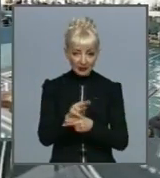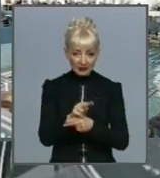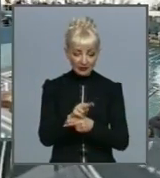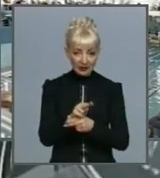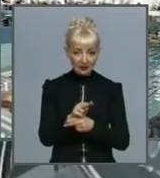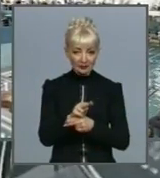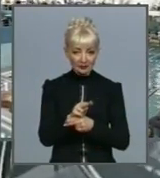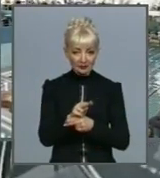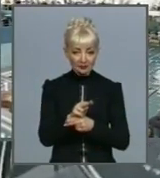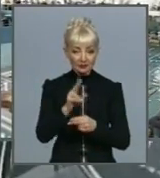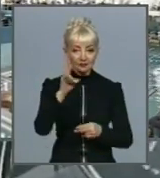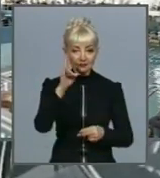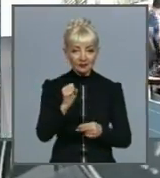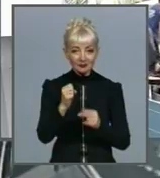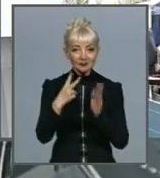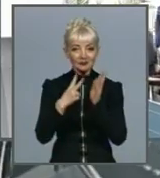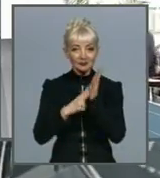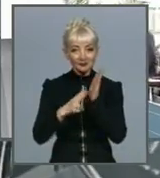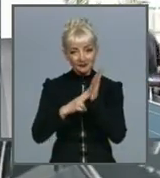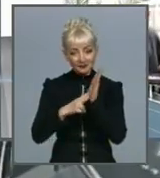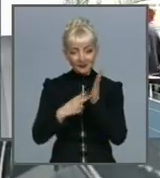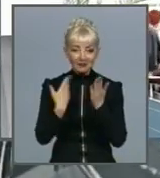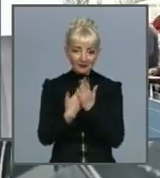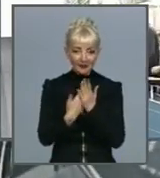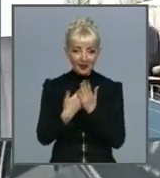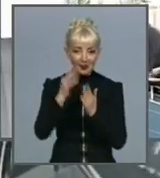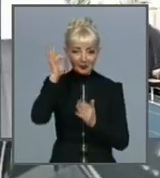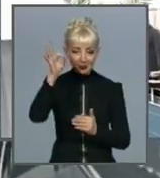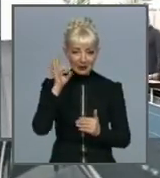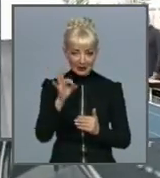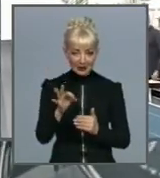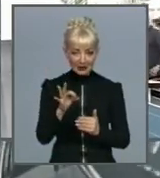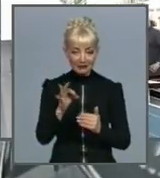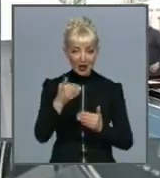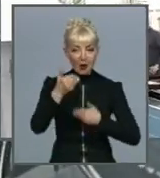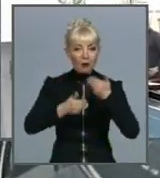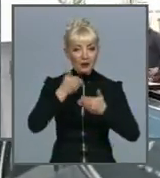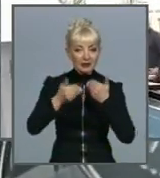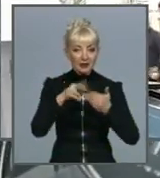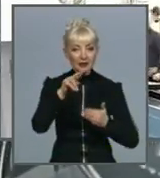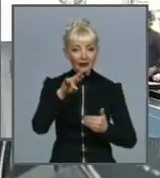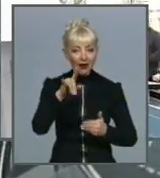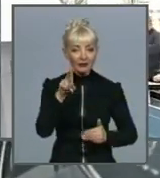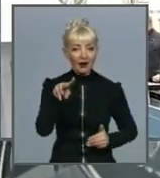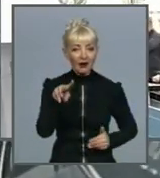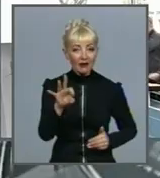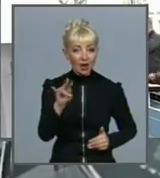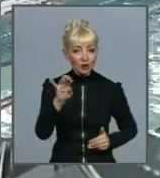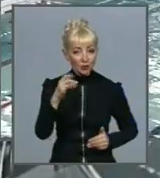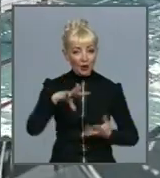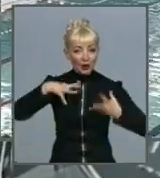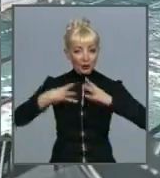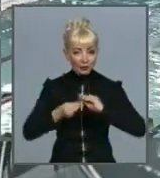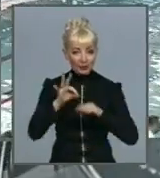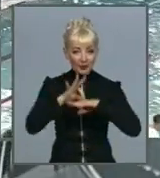70% басейн Яни Кличкової. Результатом стало проведення цього року вперше, знову таки,